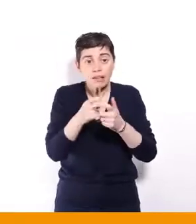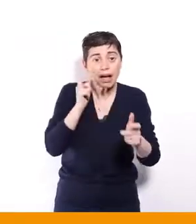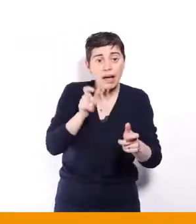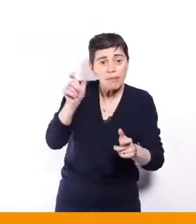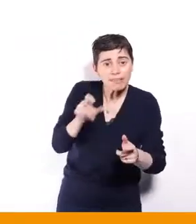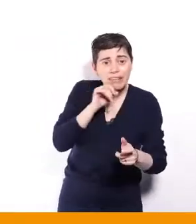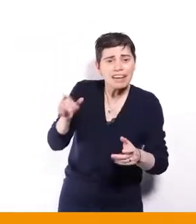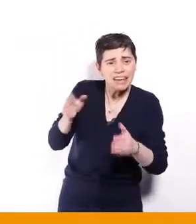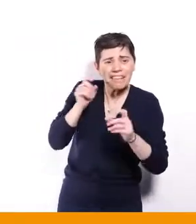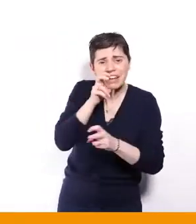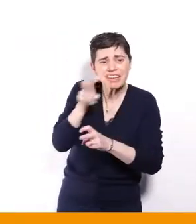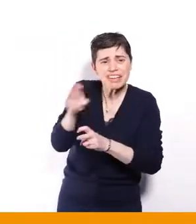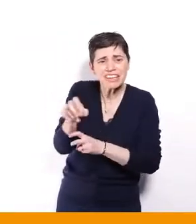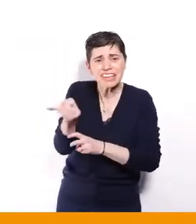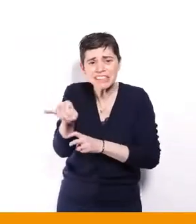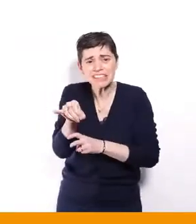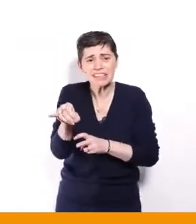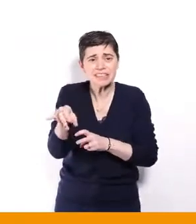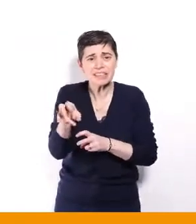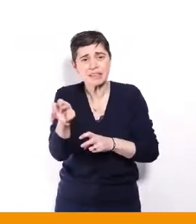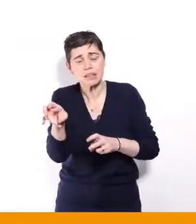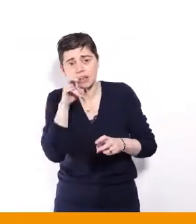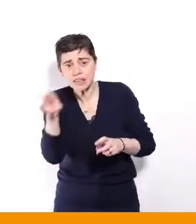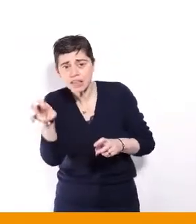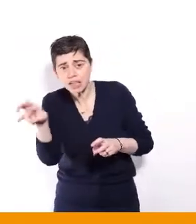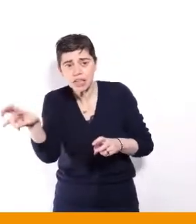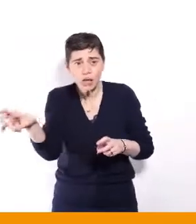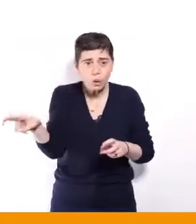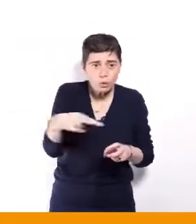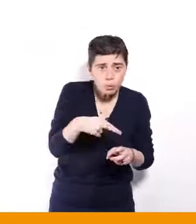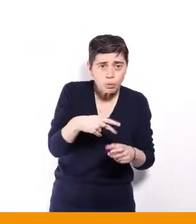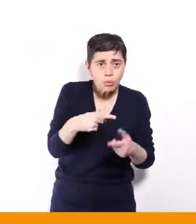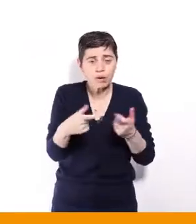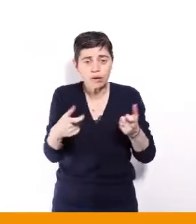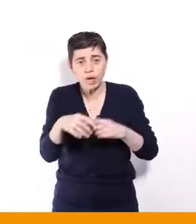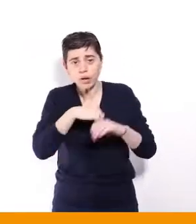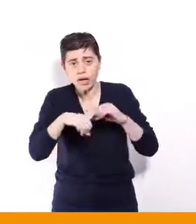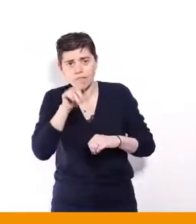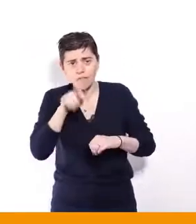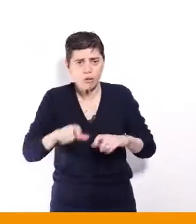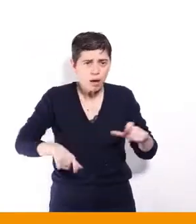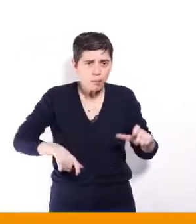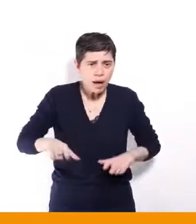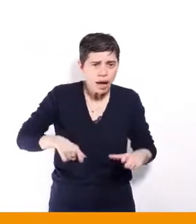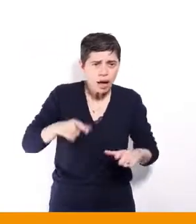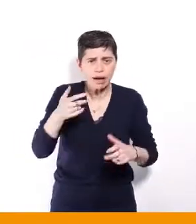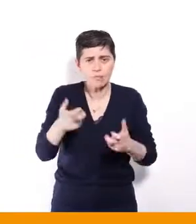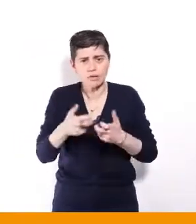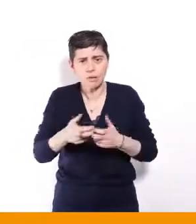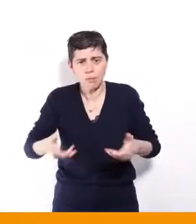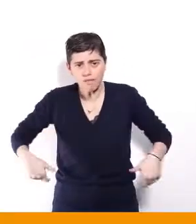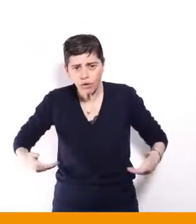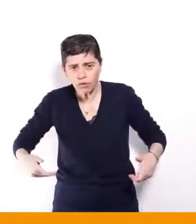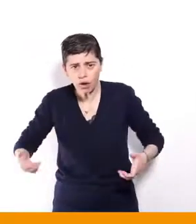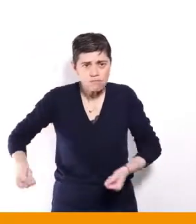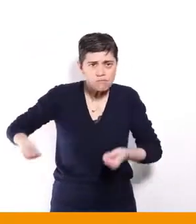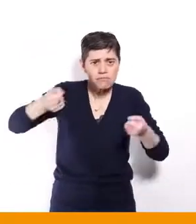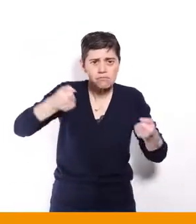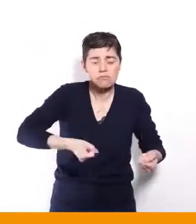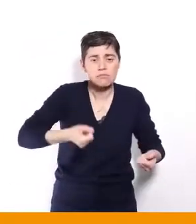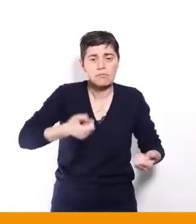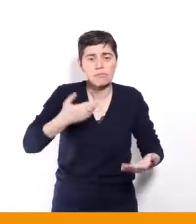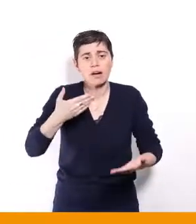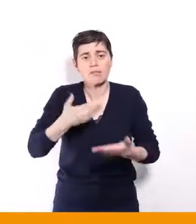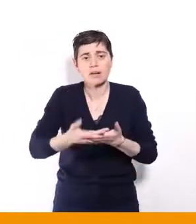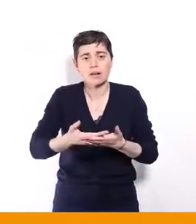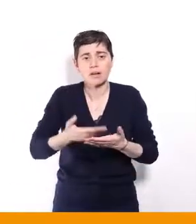chercher ? Qui va la ramener ? Il faut des camarades là pour porter le fauteuil ? Bon, ben voilà. Et on a